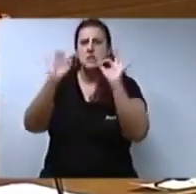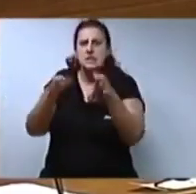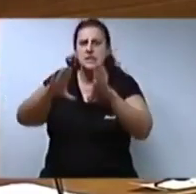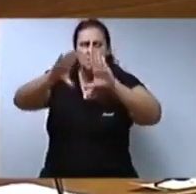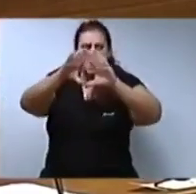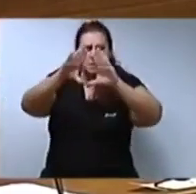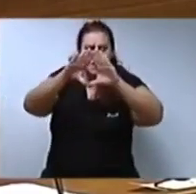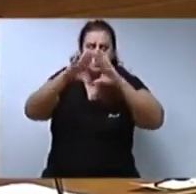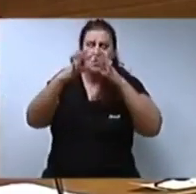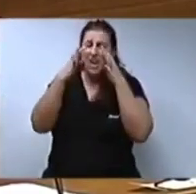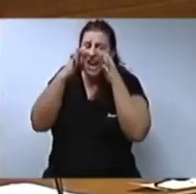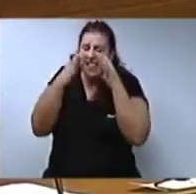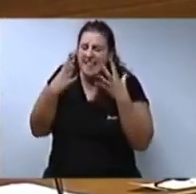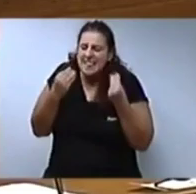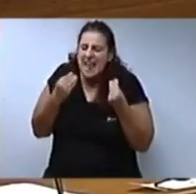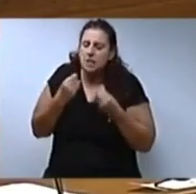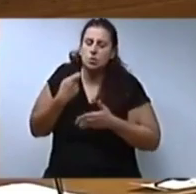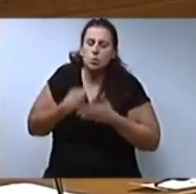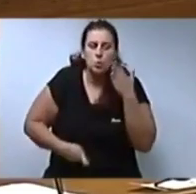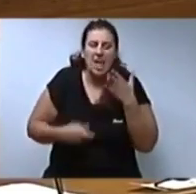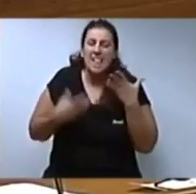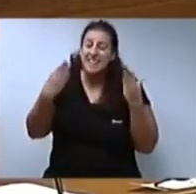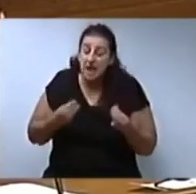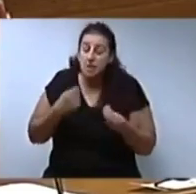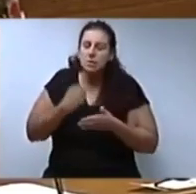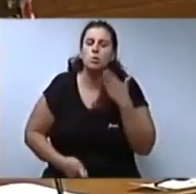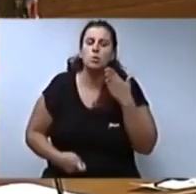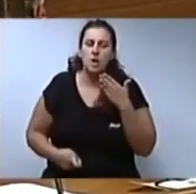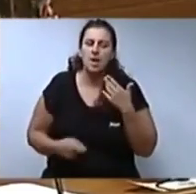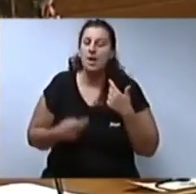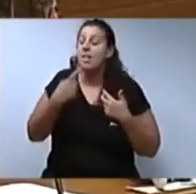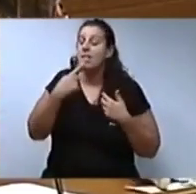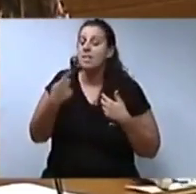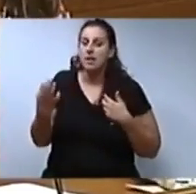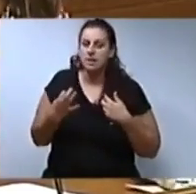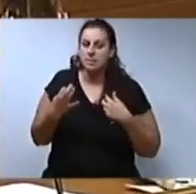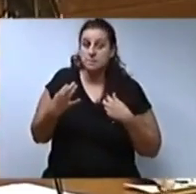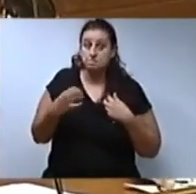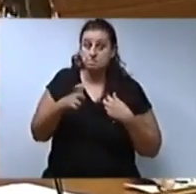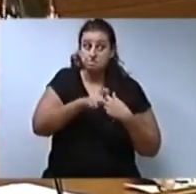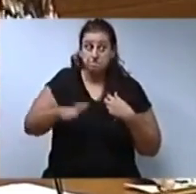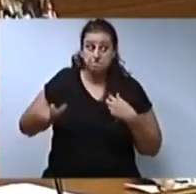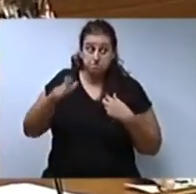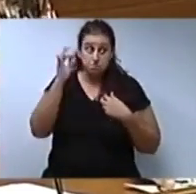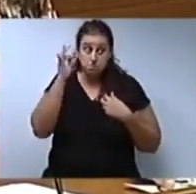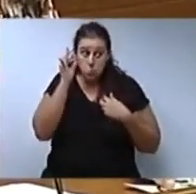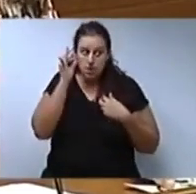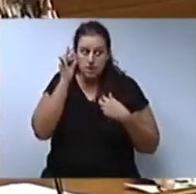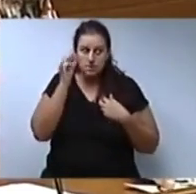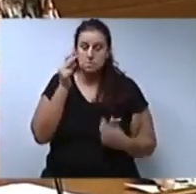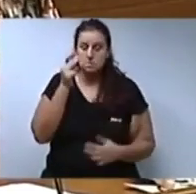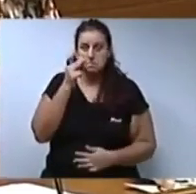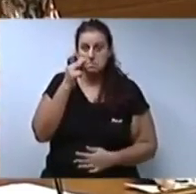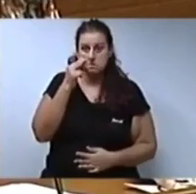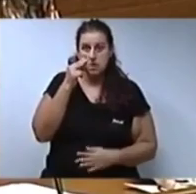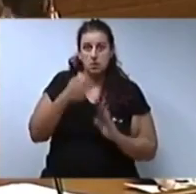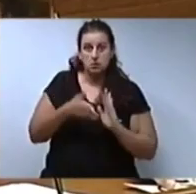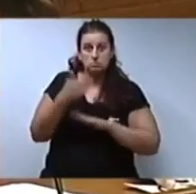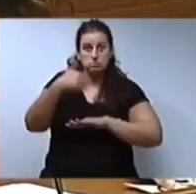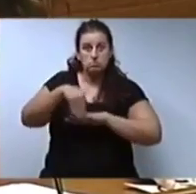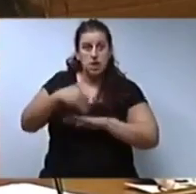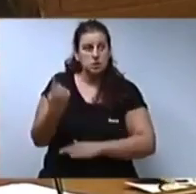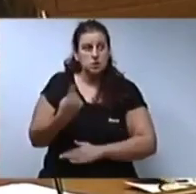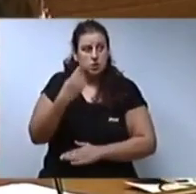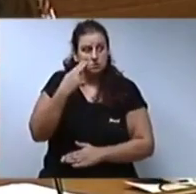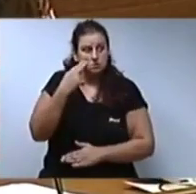la realitat és tan crua, tan crua, que diu que les dones tenim por d'anar soles